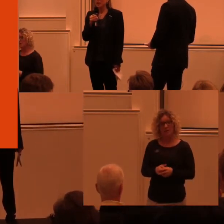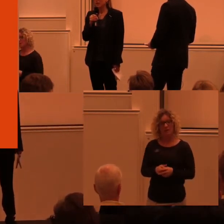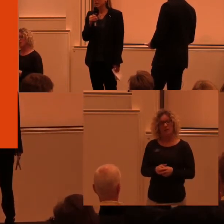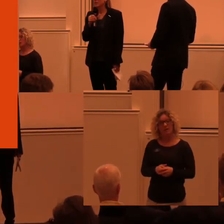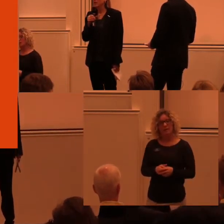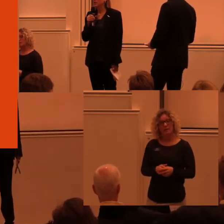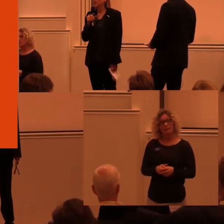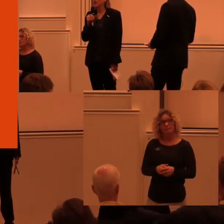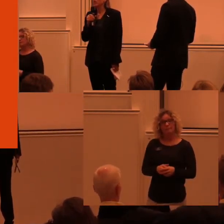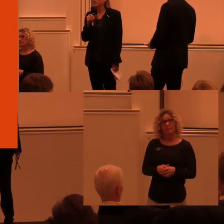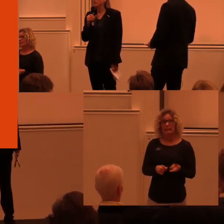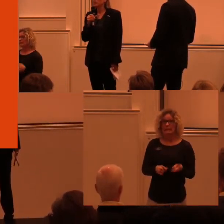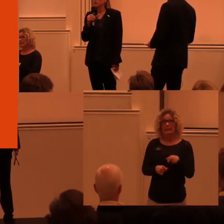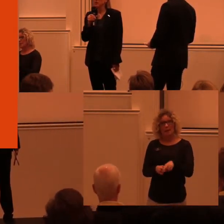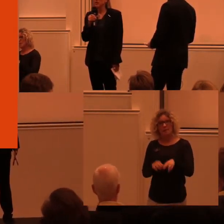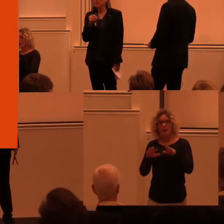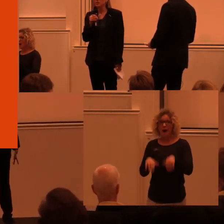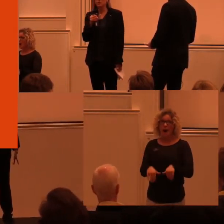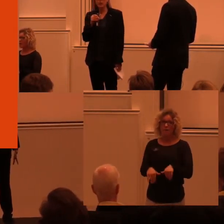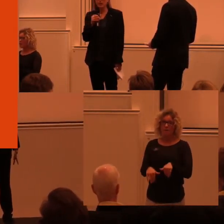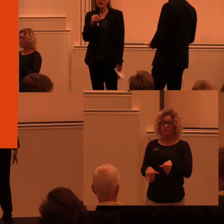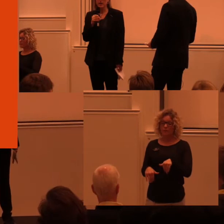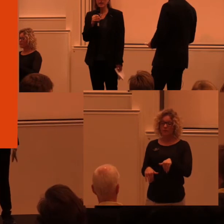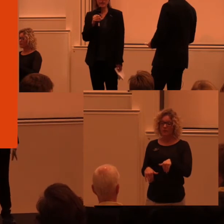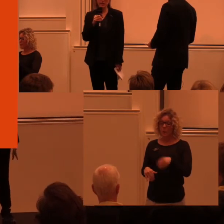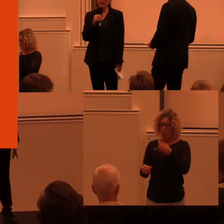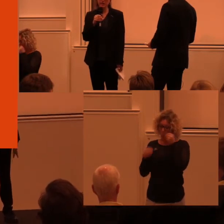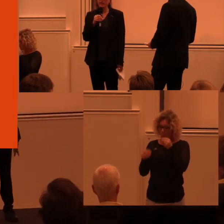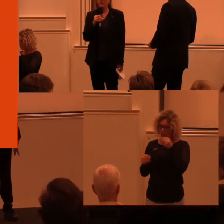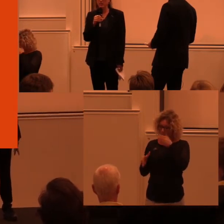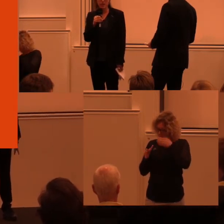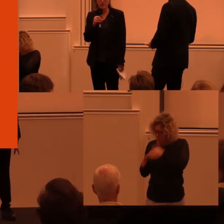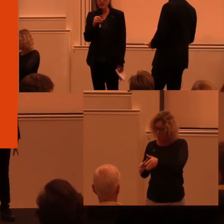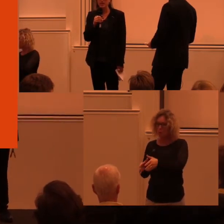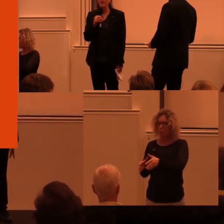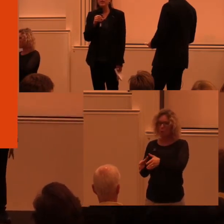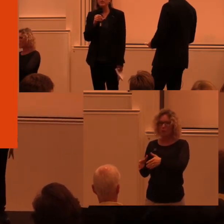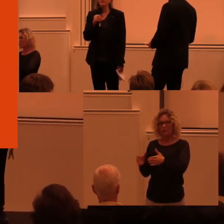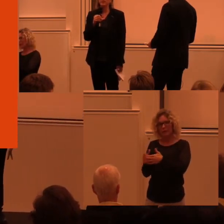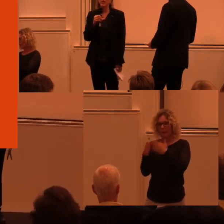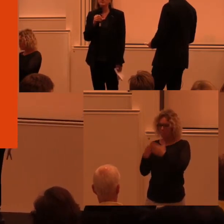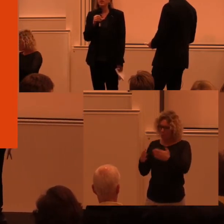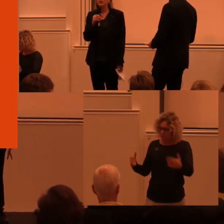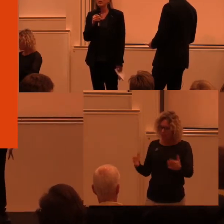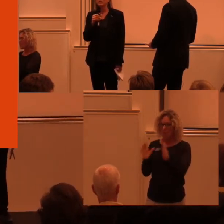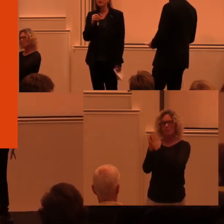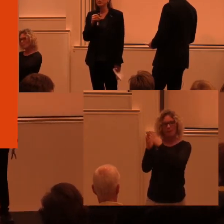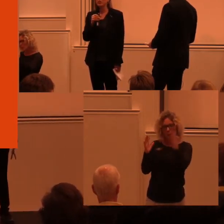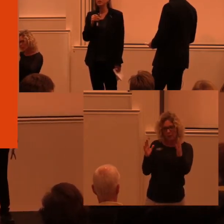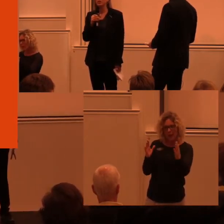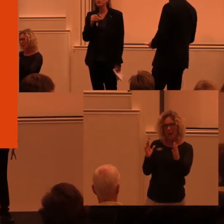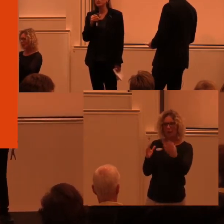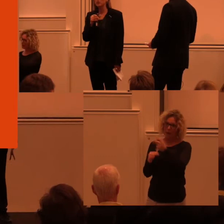Bland annat genom att ha fokuserade utbildningar riktade till museer eller till bibliotek och andra